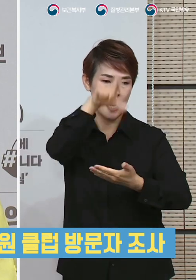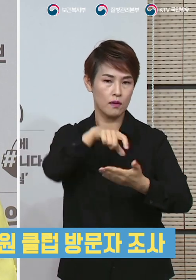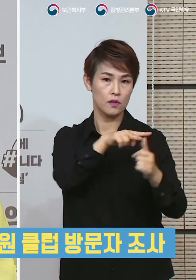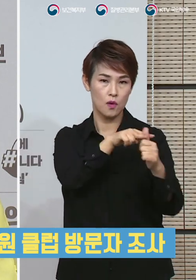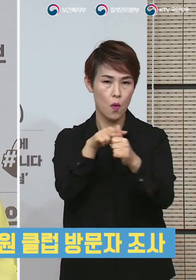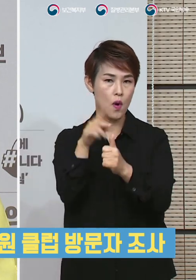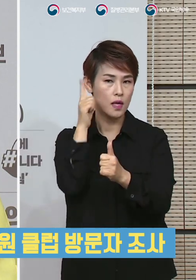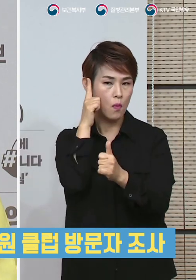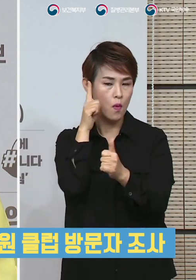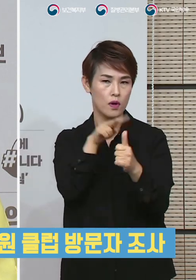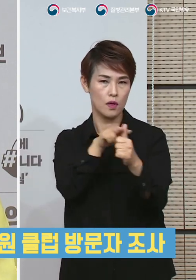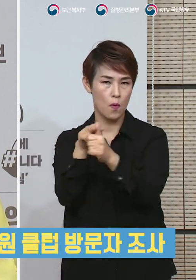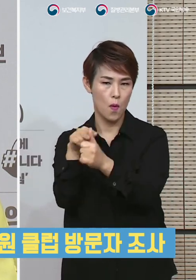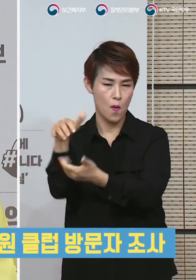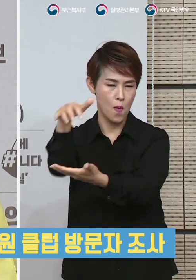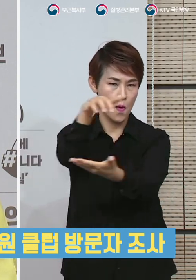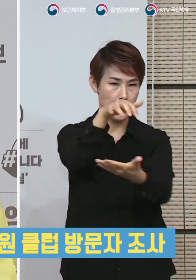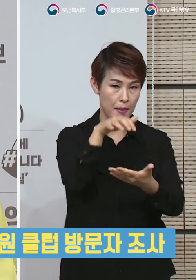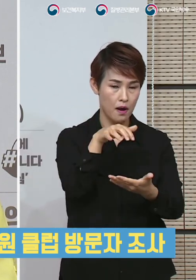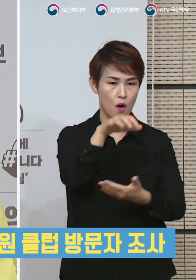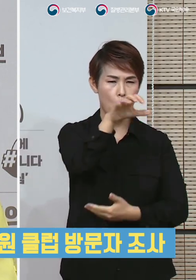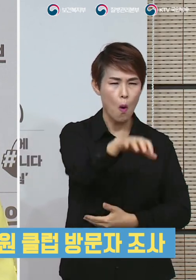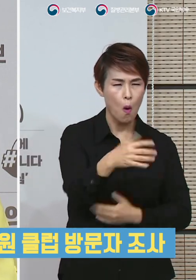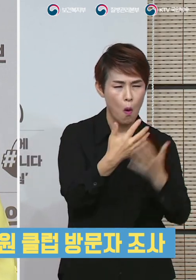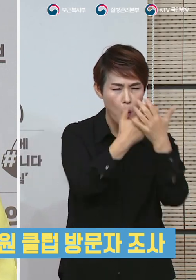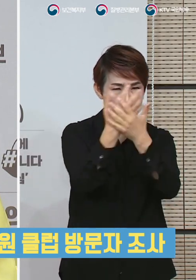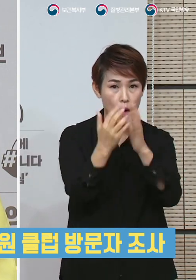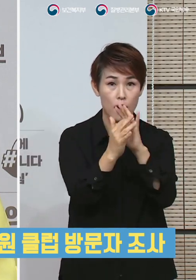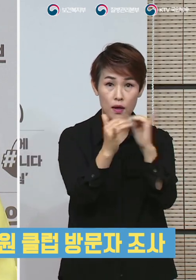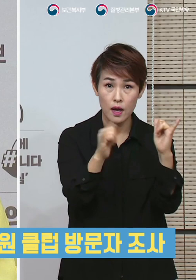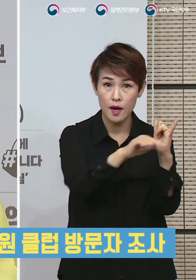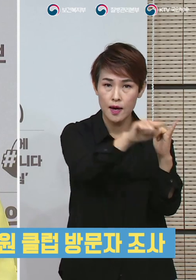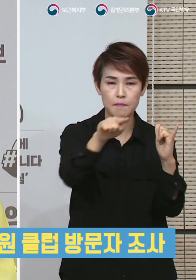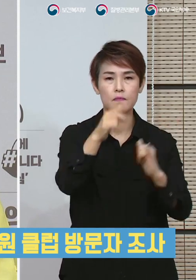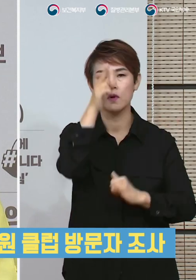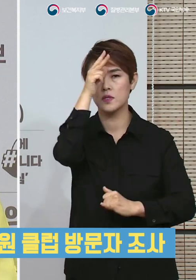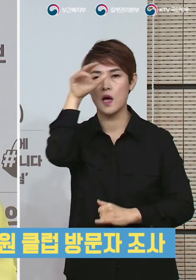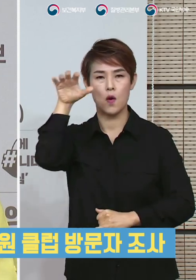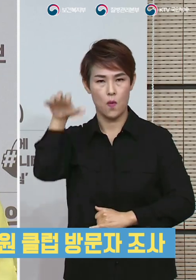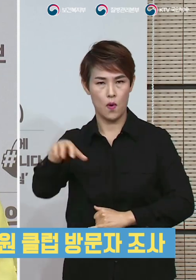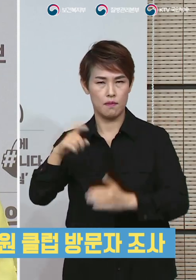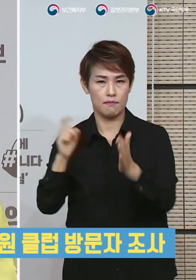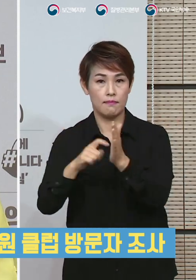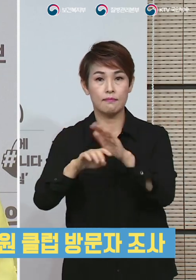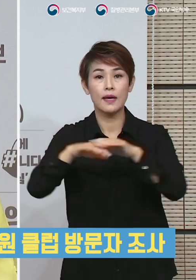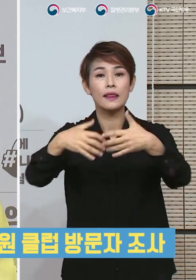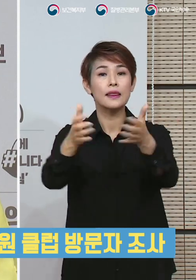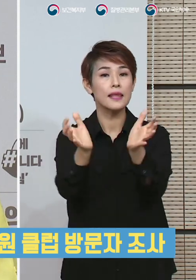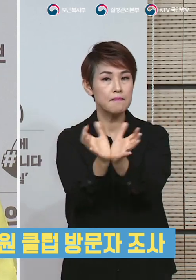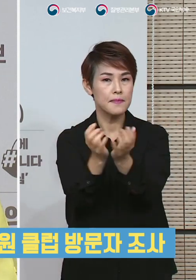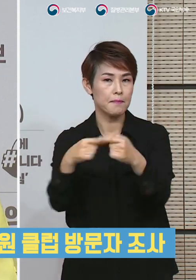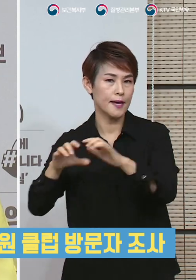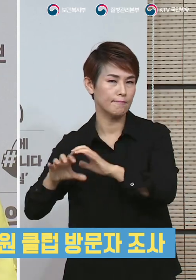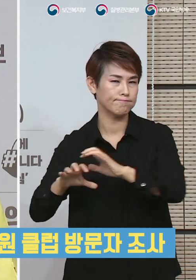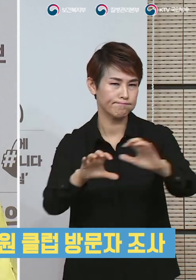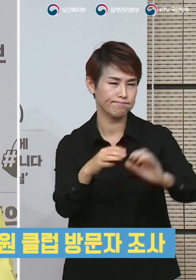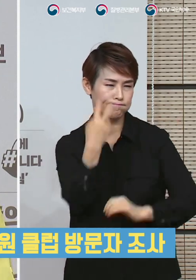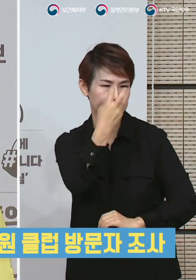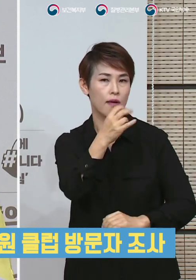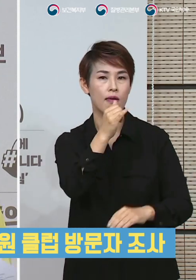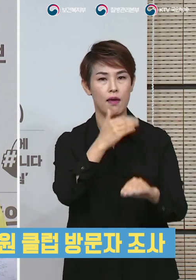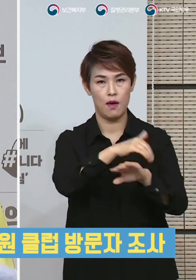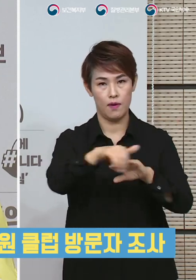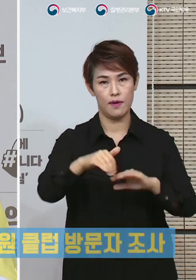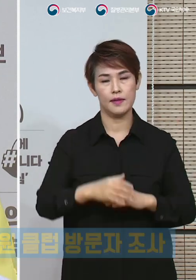기지국 정보를 통해 소재가 확인되지 않는 사람에 대해서는 경찰서 신속 대응팀을 동원해 소재를 확인할